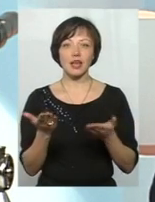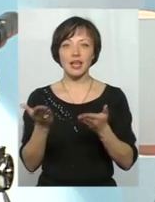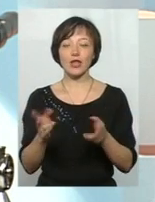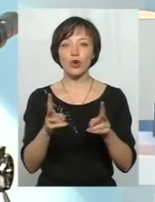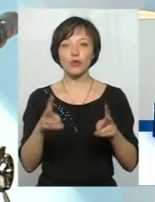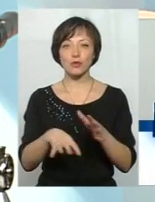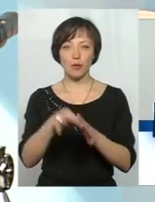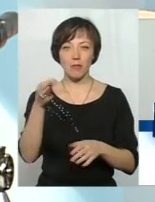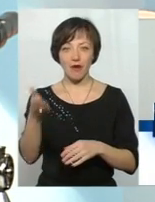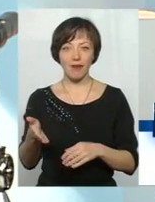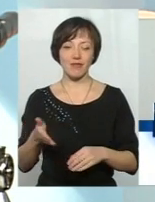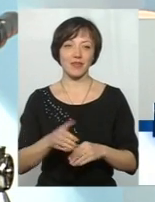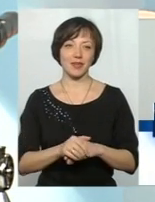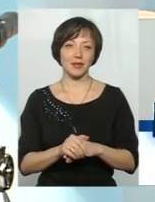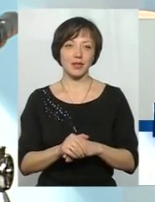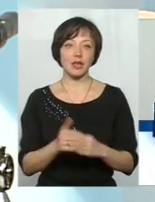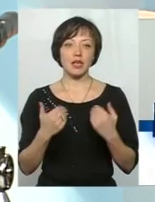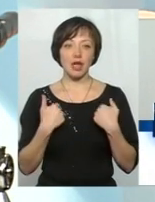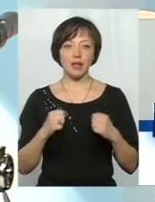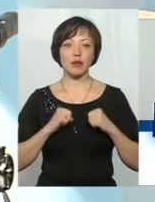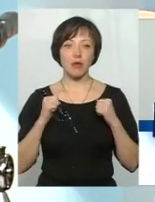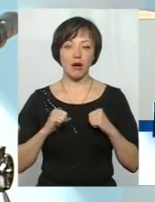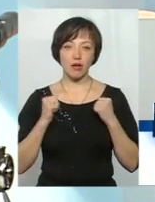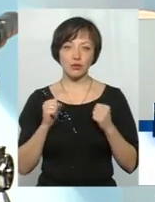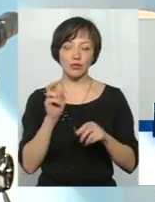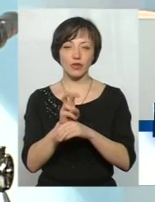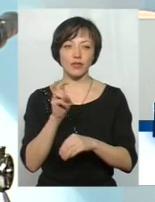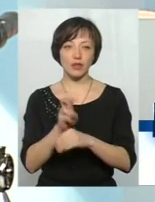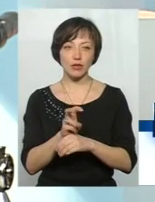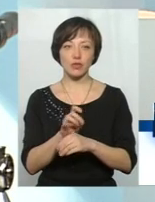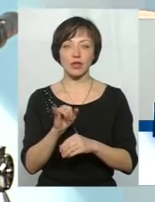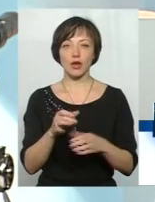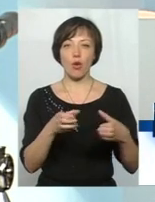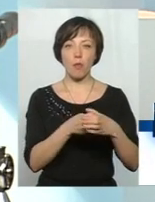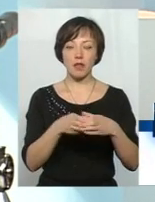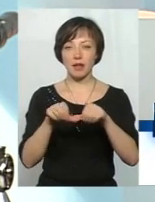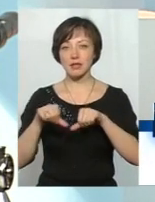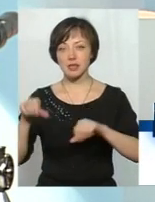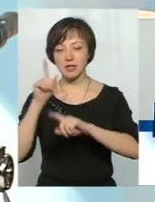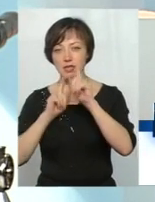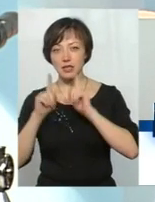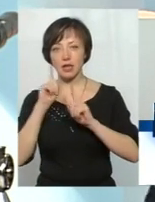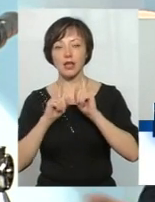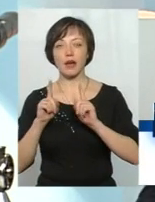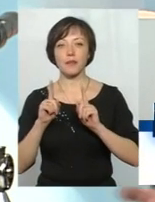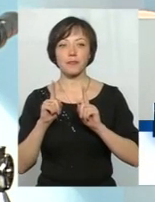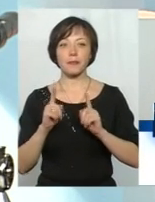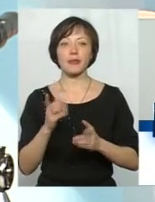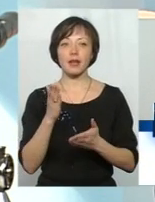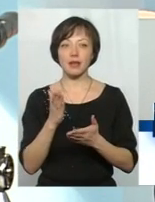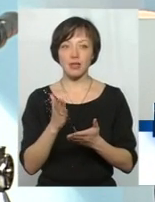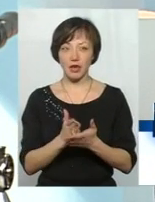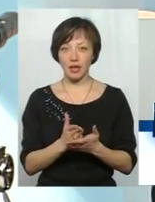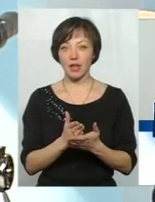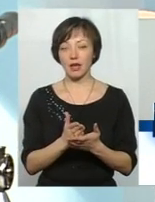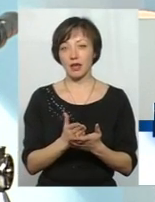хтось туди обрав. Я намагаюся відвідувати і комітети, і засідання. Ну, є, скажімо,